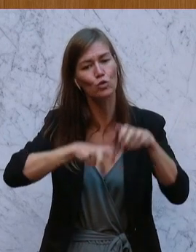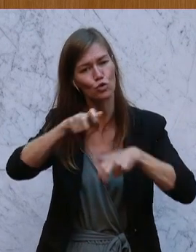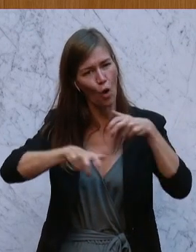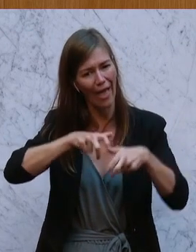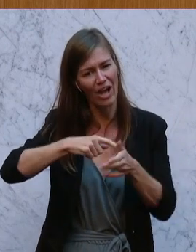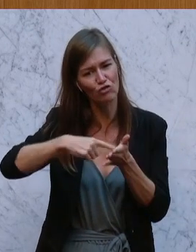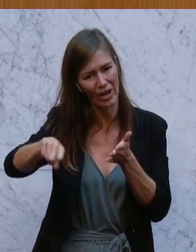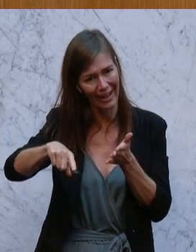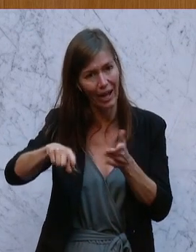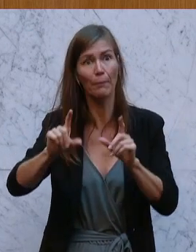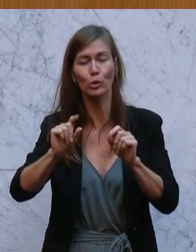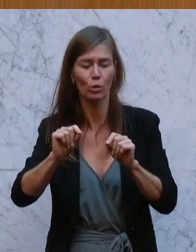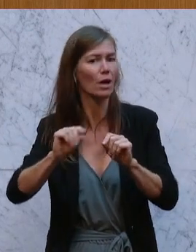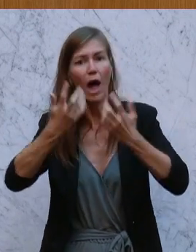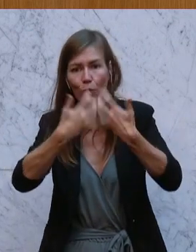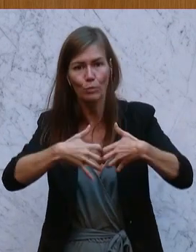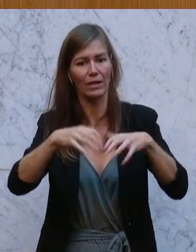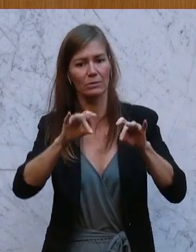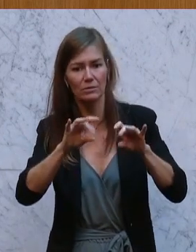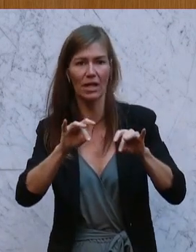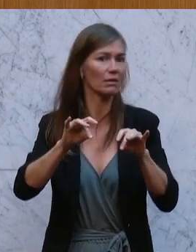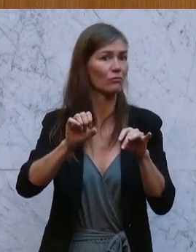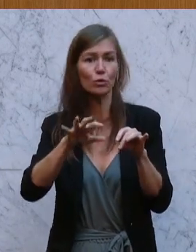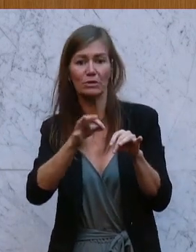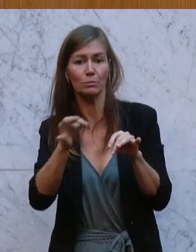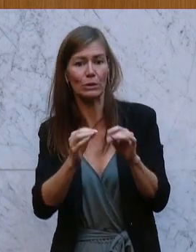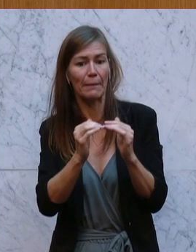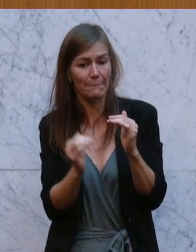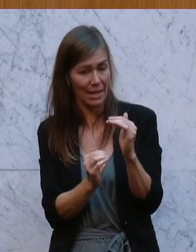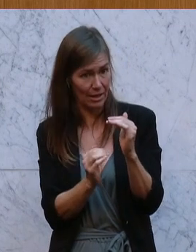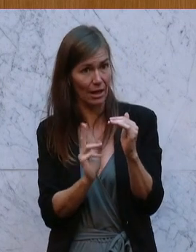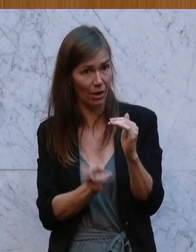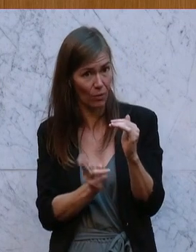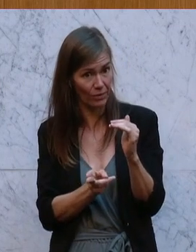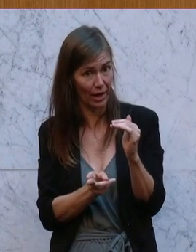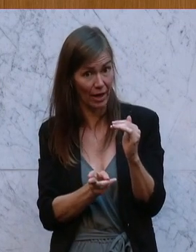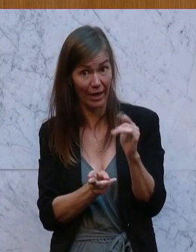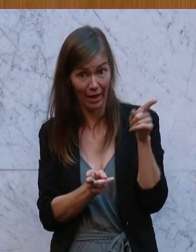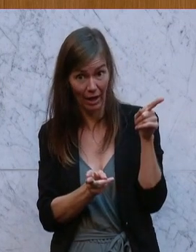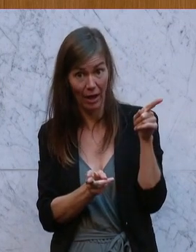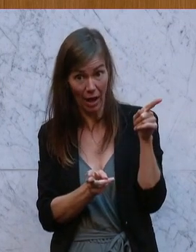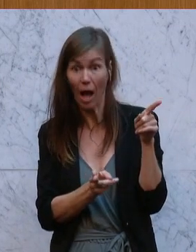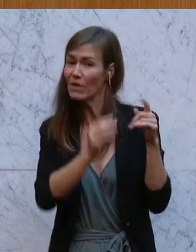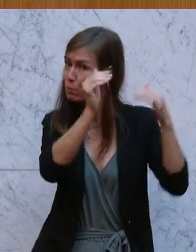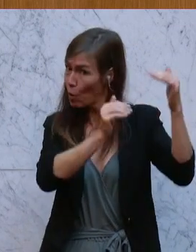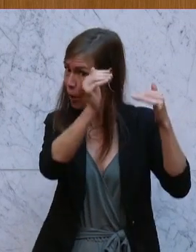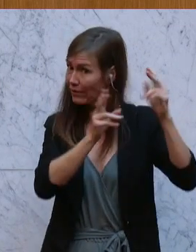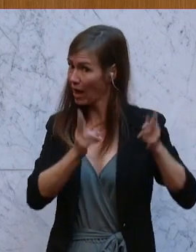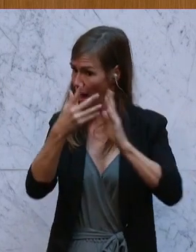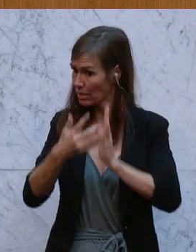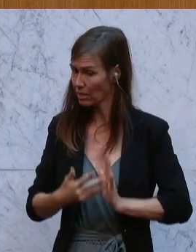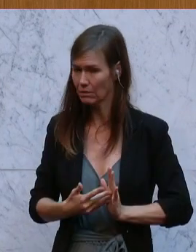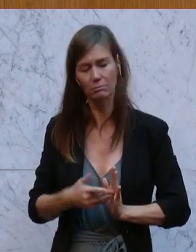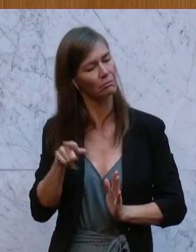mit einem Schlag billiger werden würden, wenn die Bundeswettbewerbsbehörde darauf achtet, das lehnen sie x-fach ab,